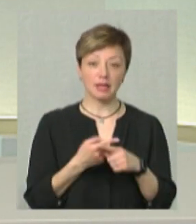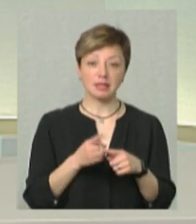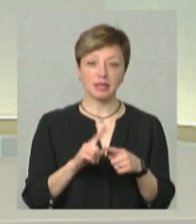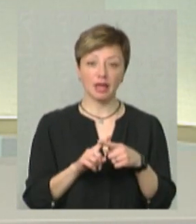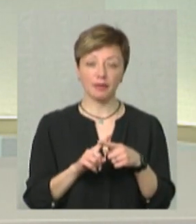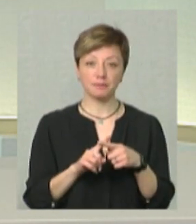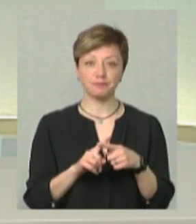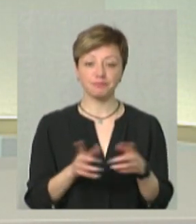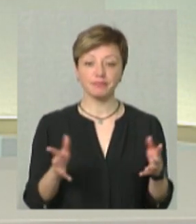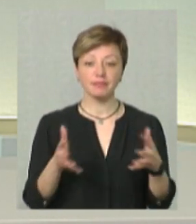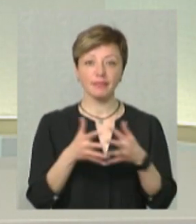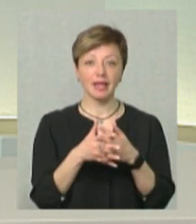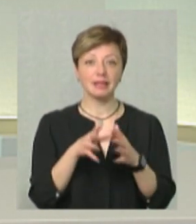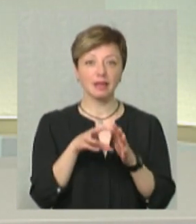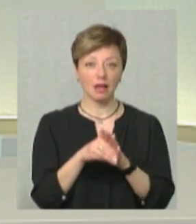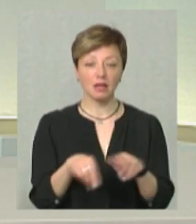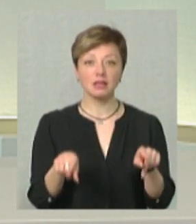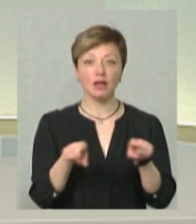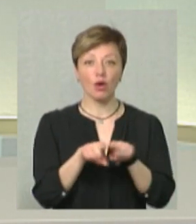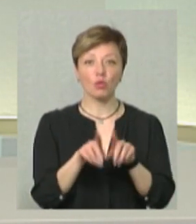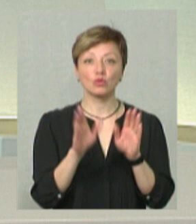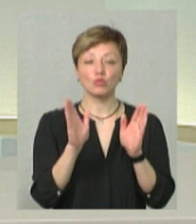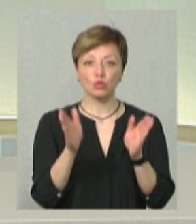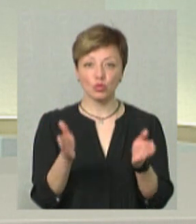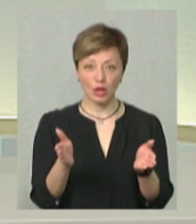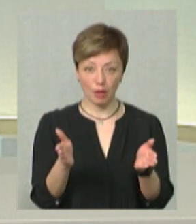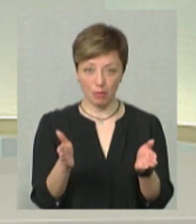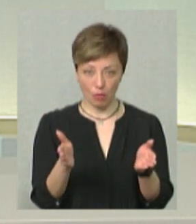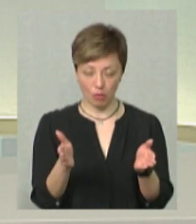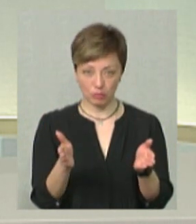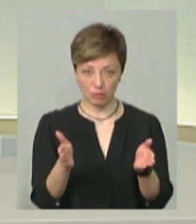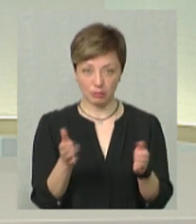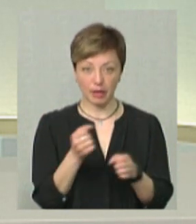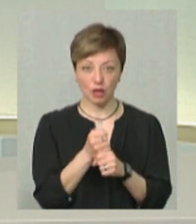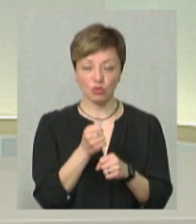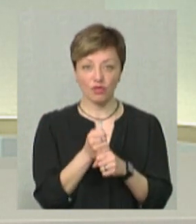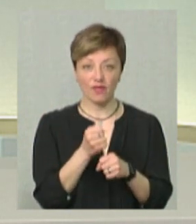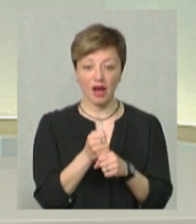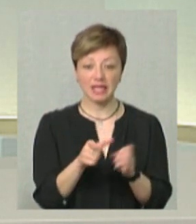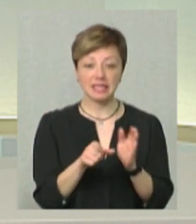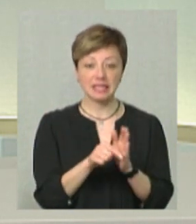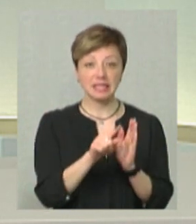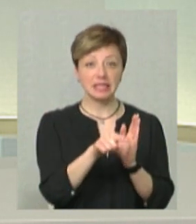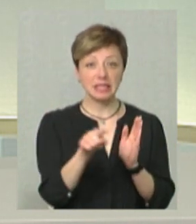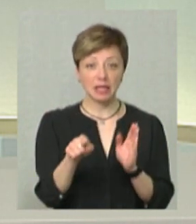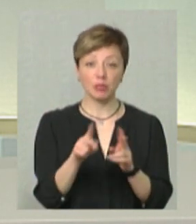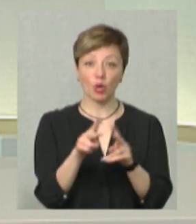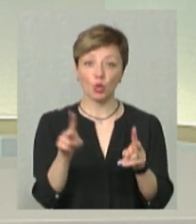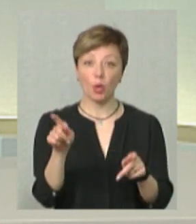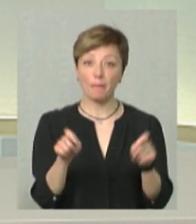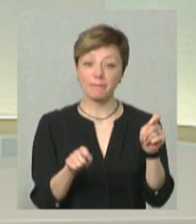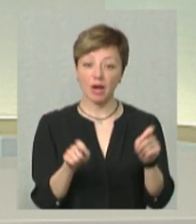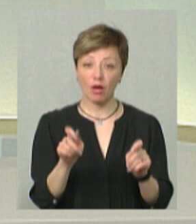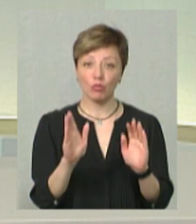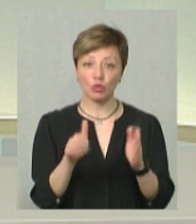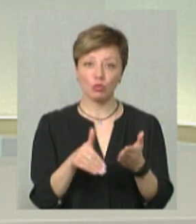інтеграції. І ми також будемо працювати з тими, хто вже приїхав, і